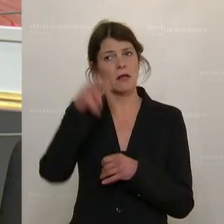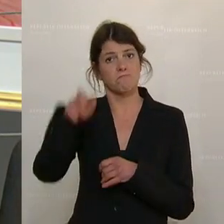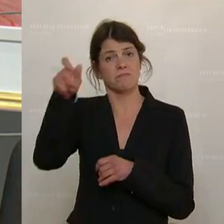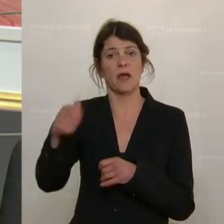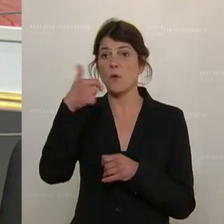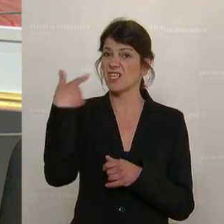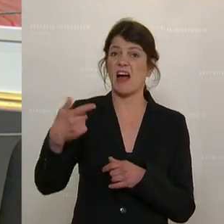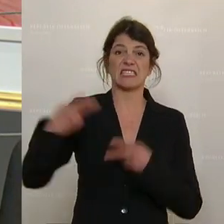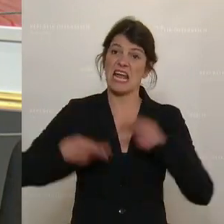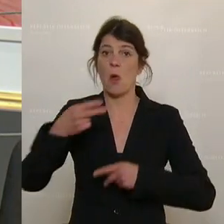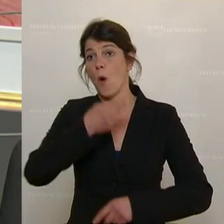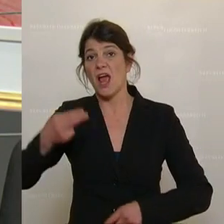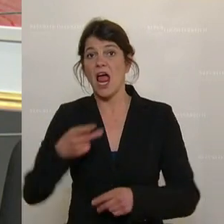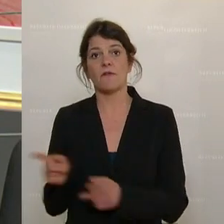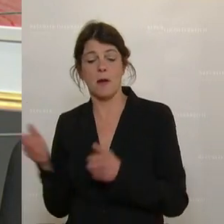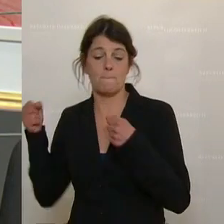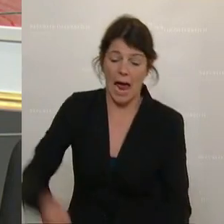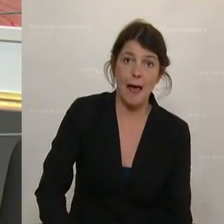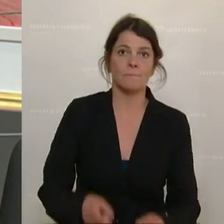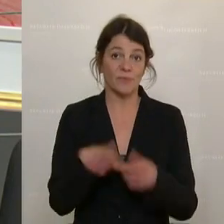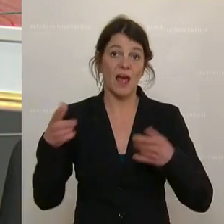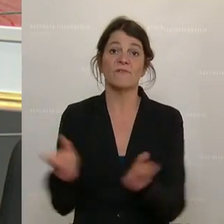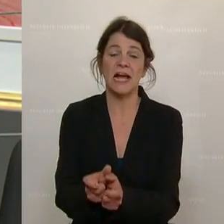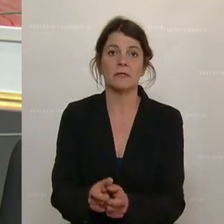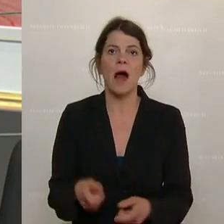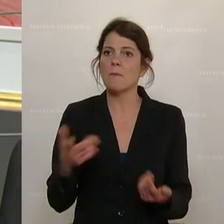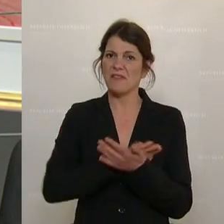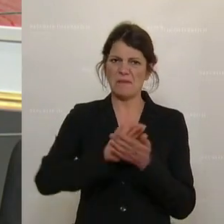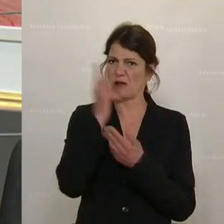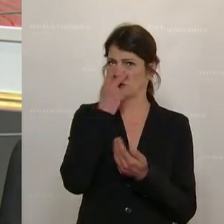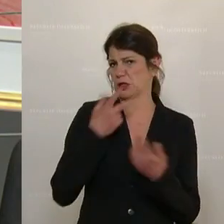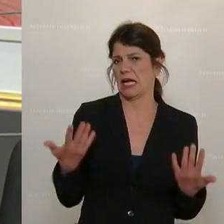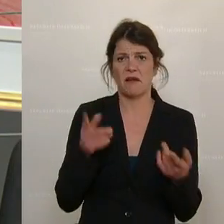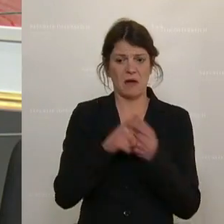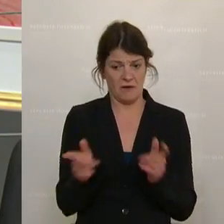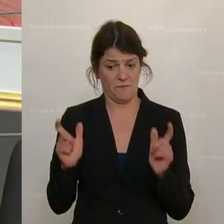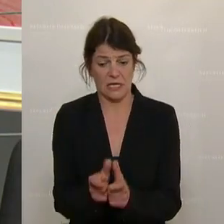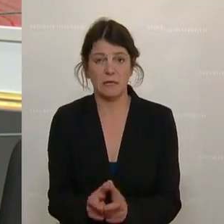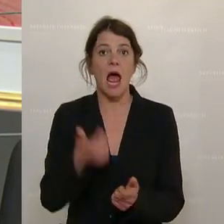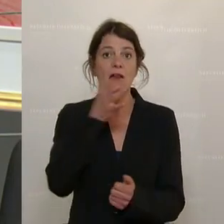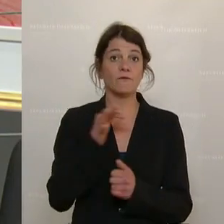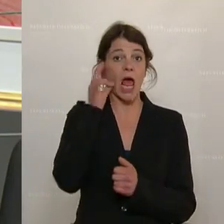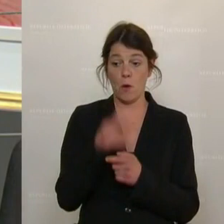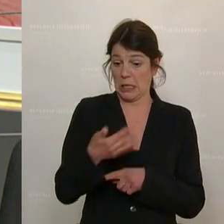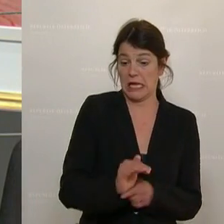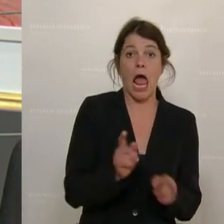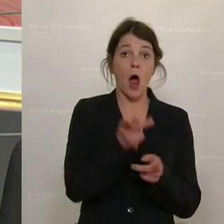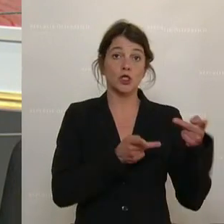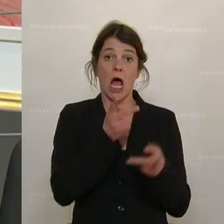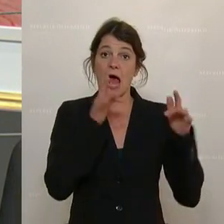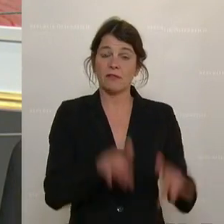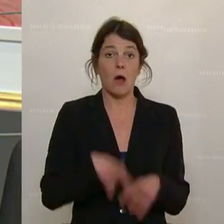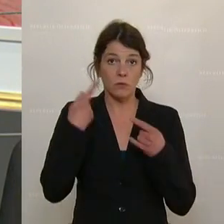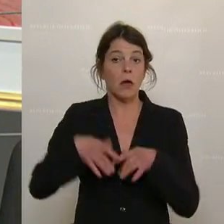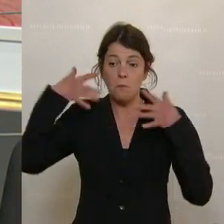120-Kilo-Hooligan am Boden bringt und festnimmt. Aber es hat niemand dann Verständnis dabei, wenn bei der Festnahme eine Frau an den Kinn zu Schaden kommt und